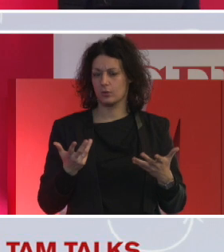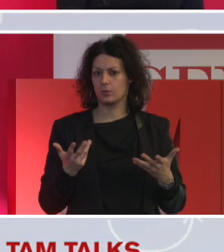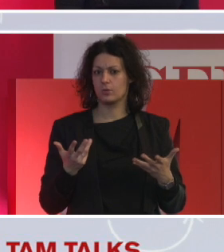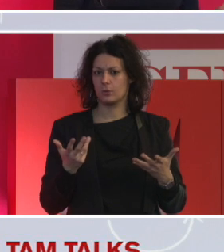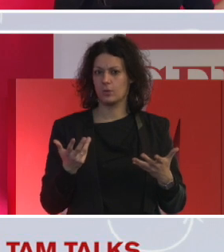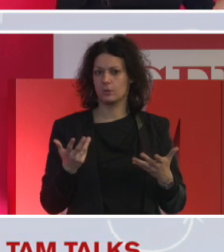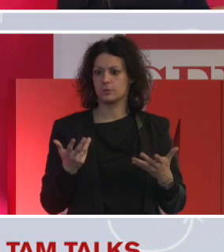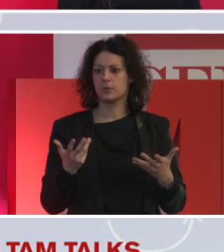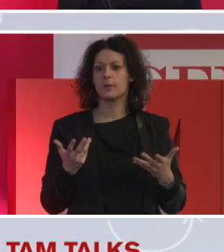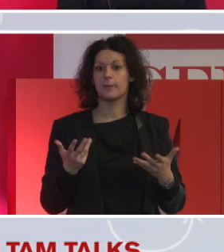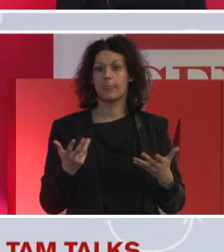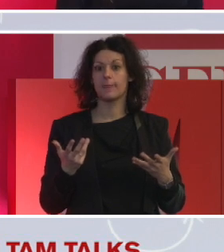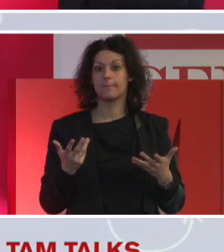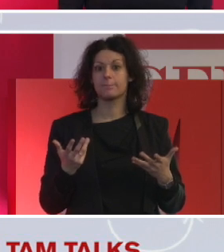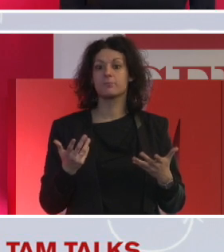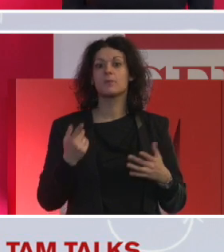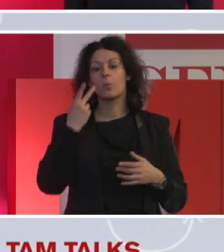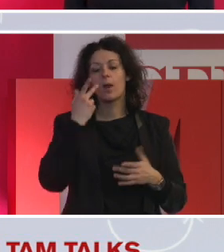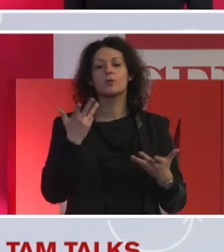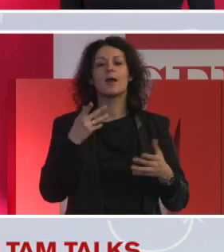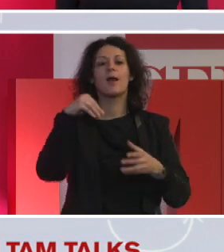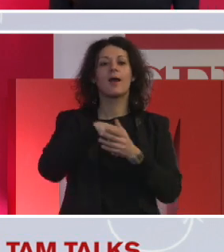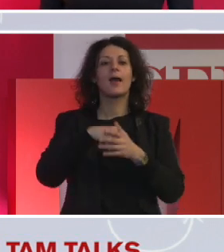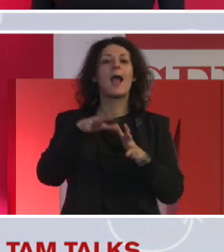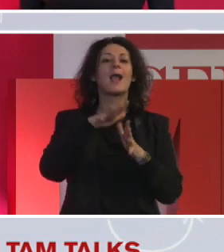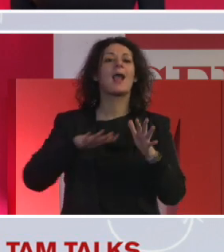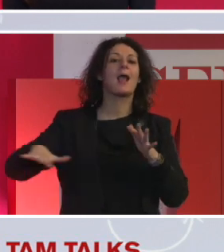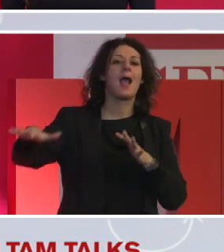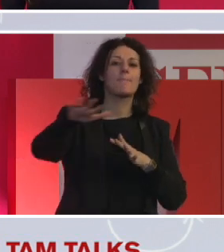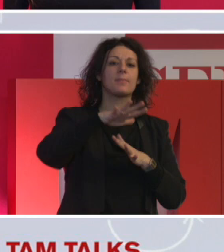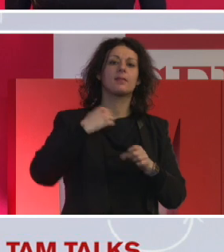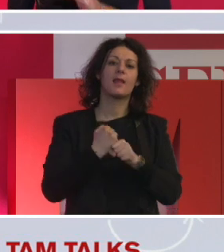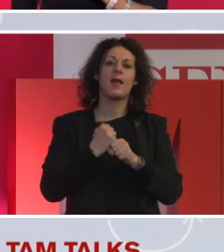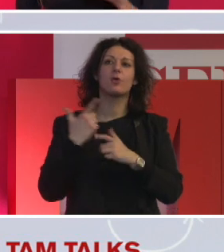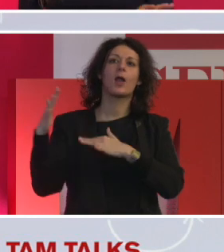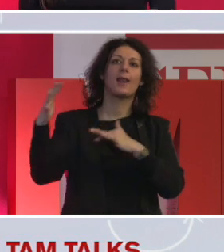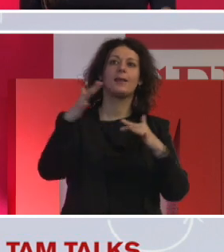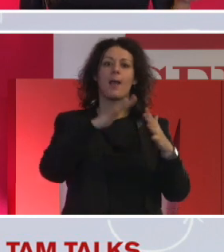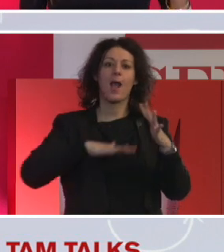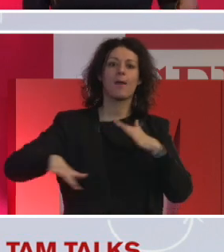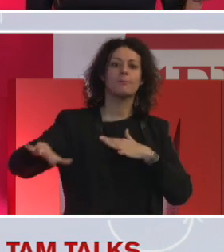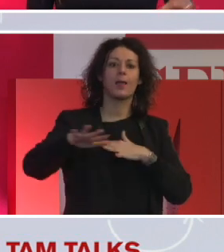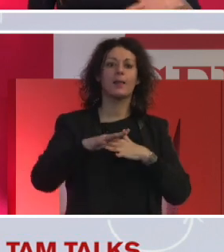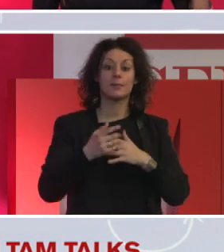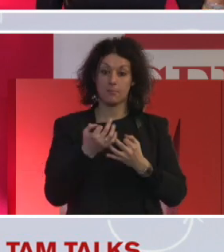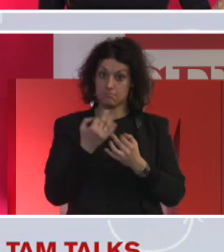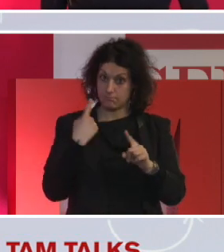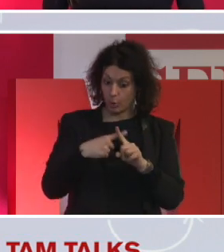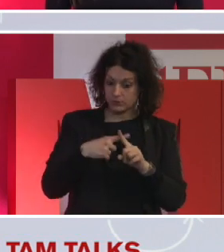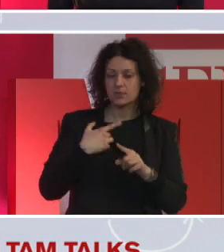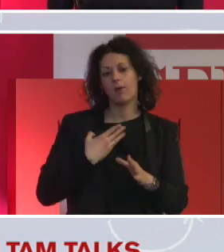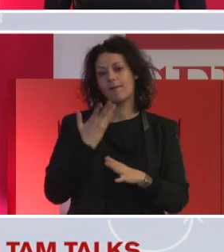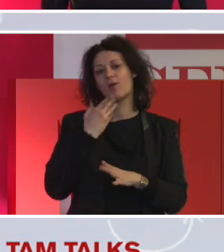e scegliere, è l'environment, l'atmosfera lavorativa, in cui andranno a lavorare. Per loro è fondamentale, l'avrete visto, la